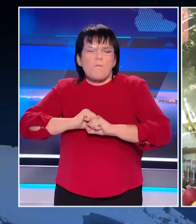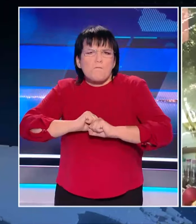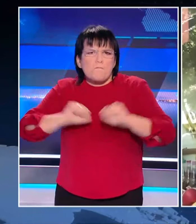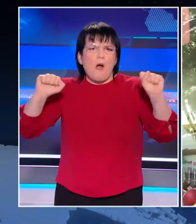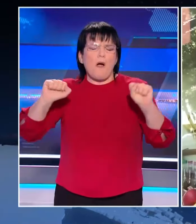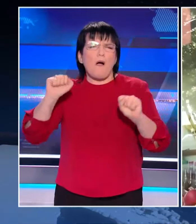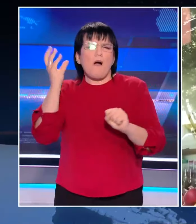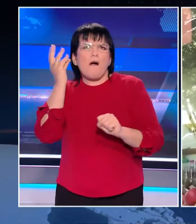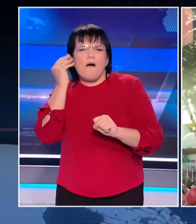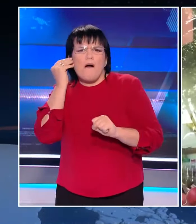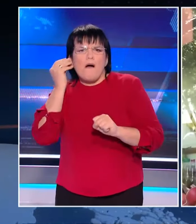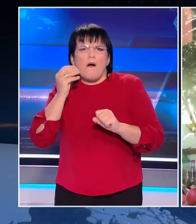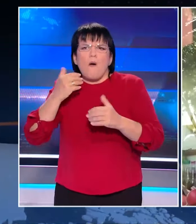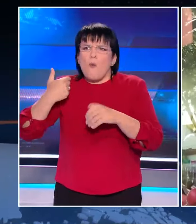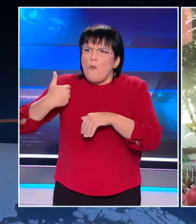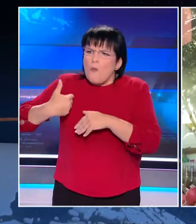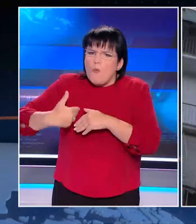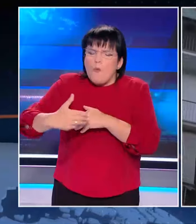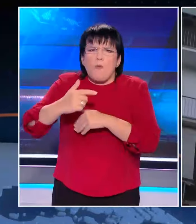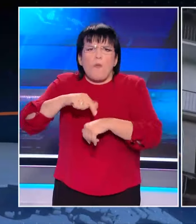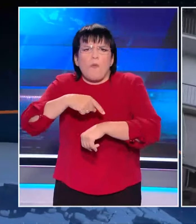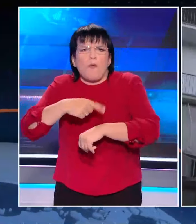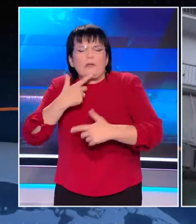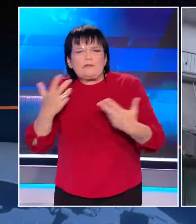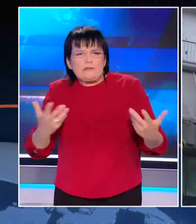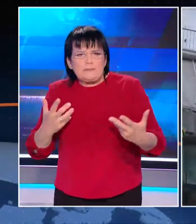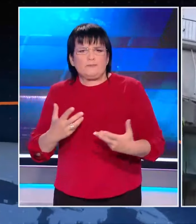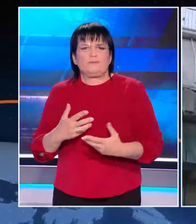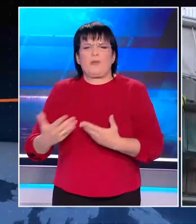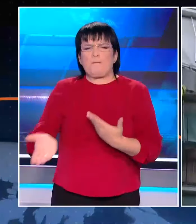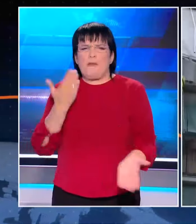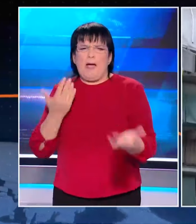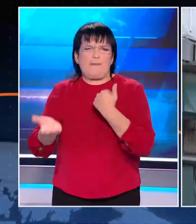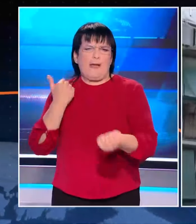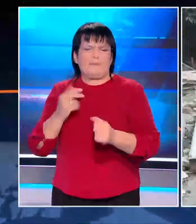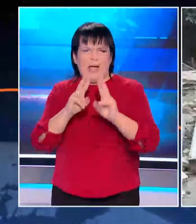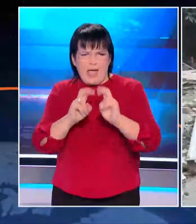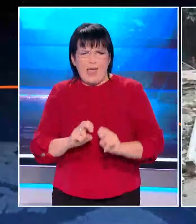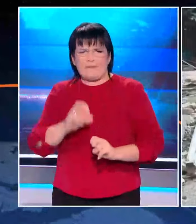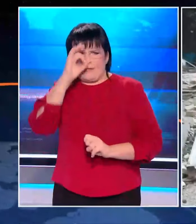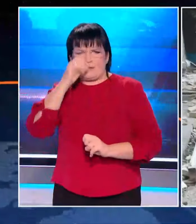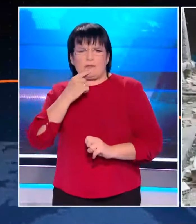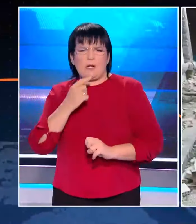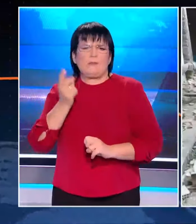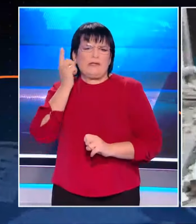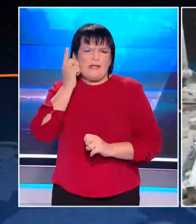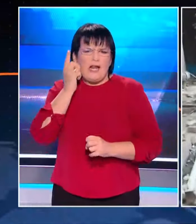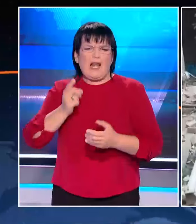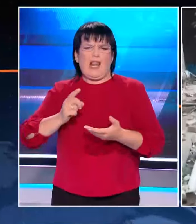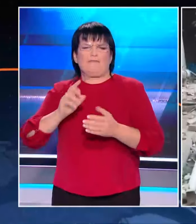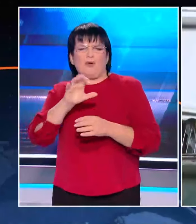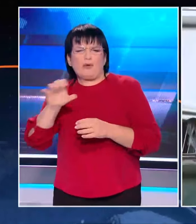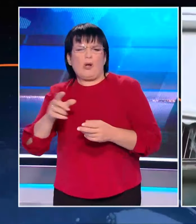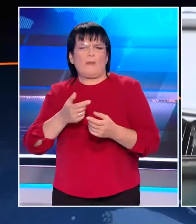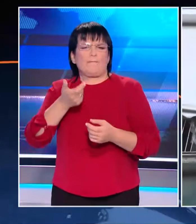σε διάρκεια, καταλάβεις τι γίνεται σου. Στο μεταξύ φίλο και φτερό γίνονται στα εργαστήρια της Ελληνικής Αστυνομίας κινητά τηλέφωνα ψηφιακά πιστήρια,